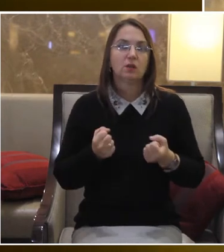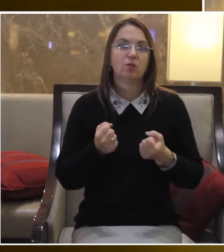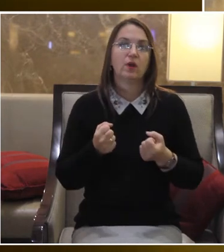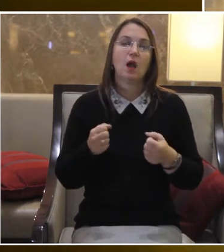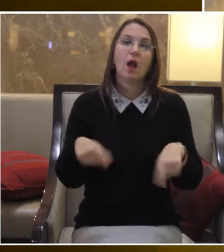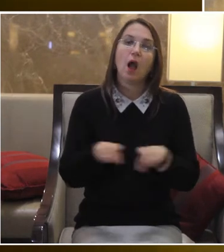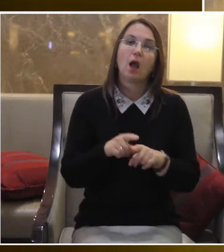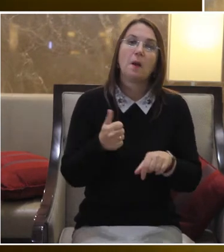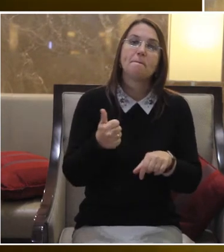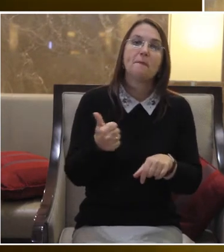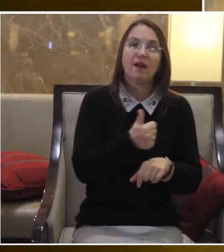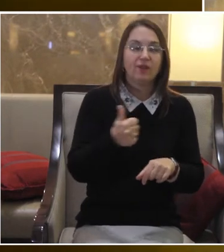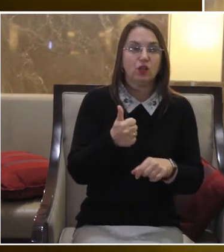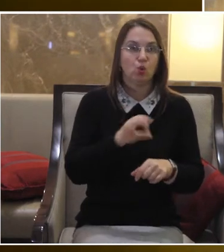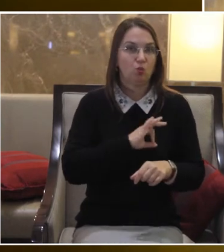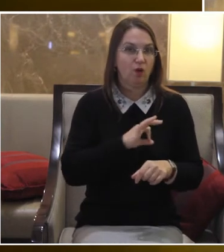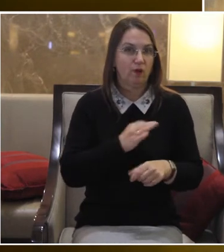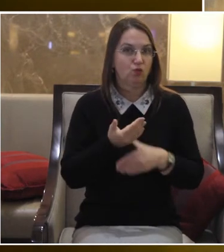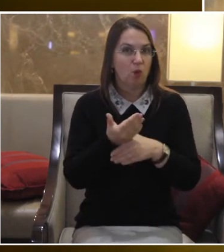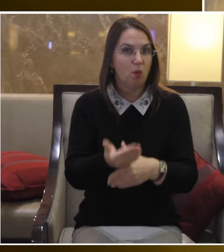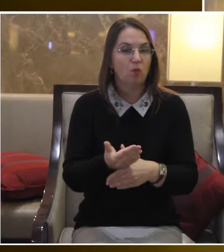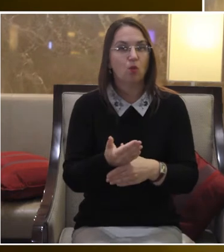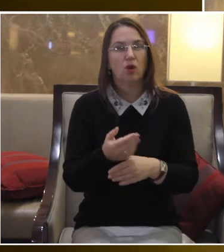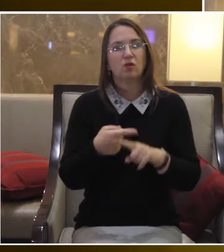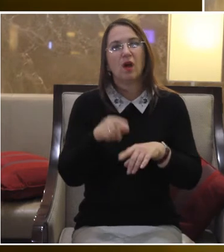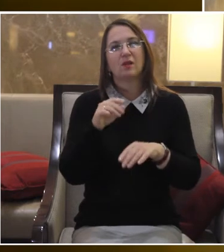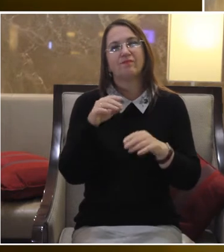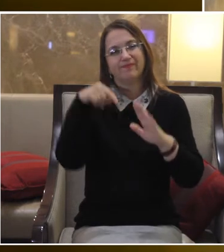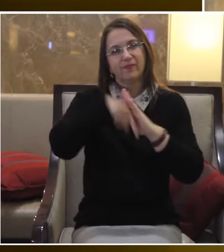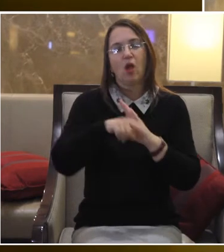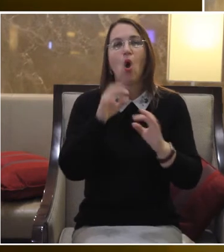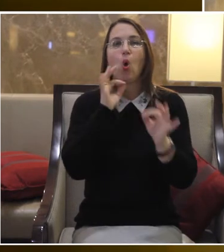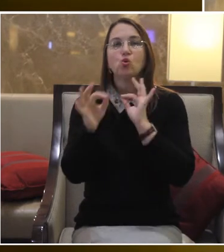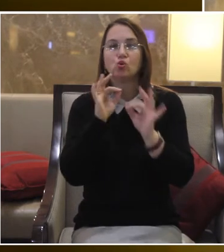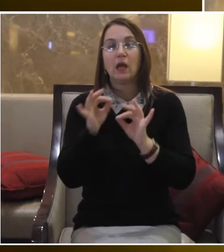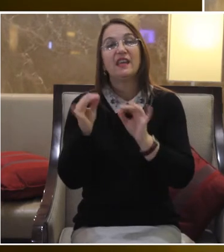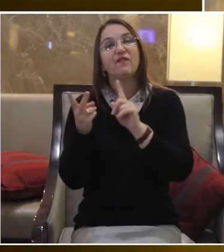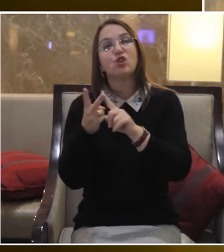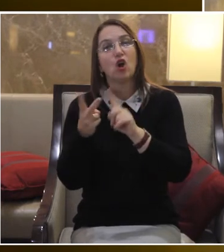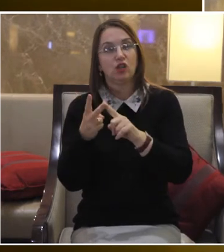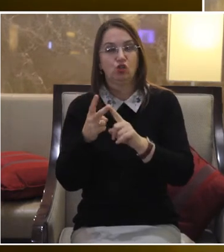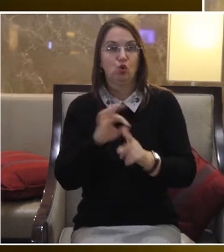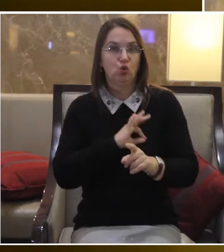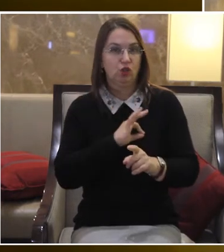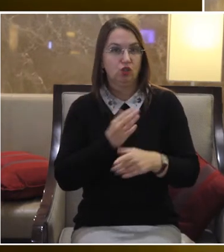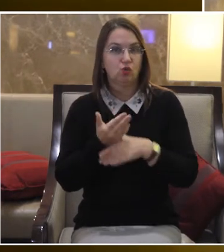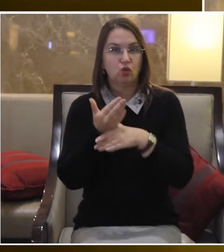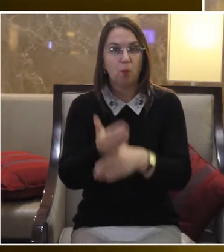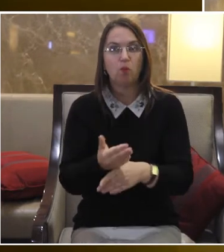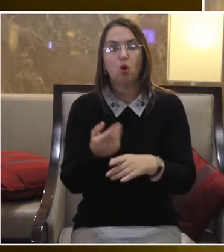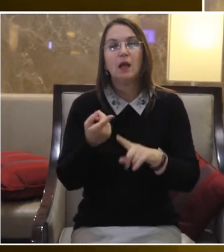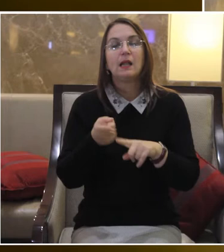допомогу, тобто це фактичне консультування, так і вторинну правову допомогу Для цього існує безліч